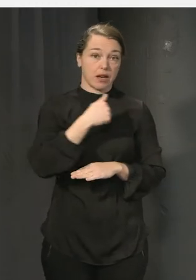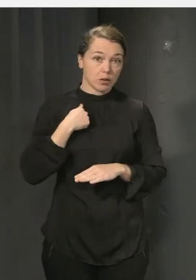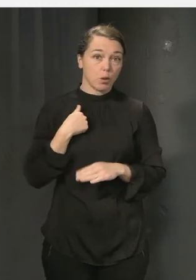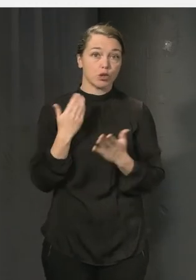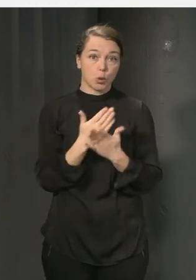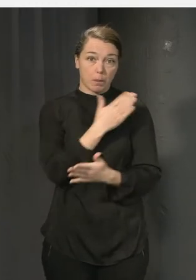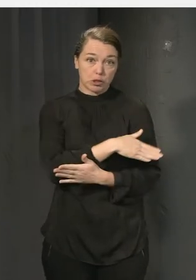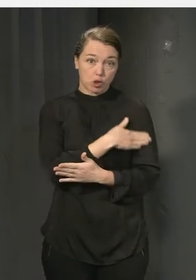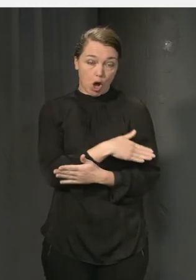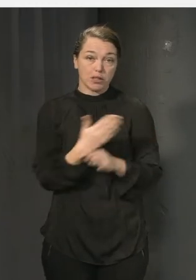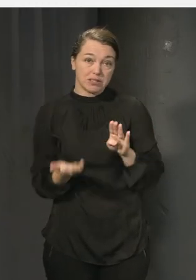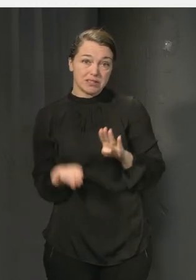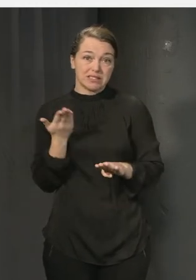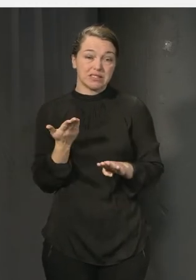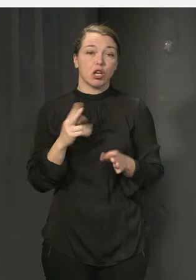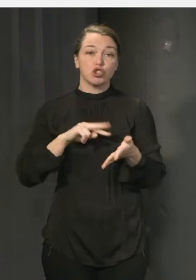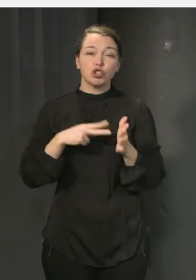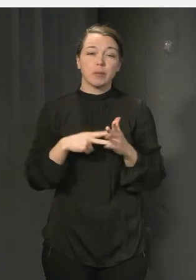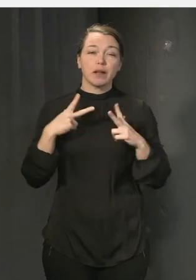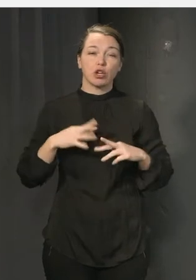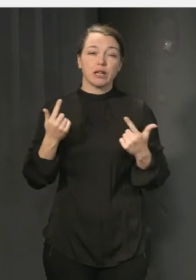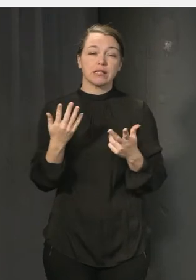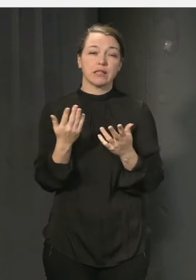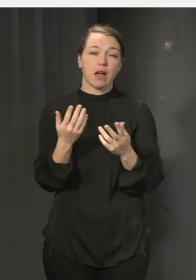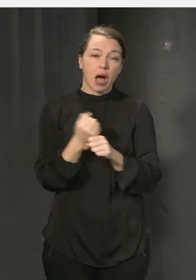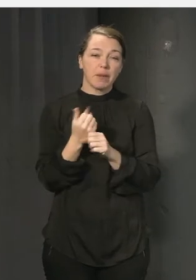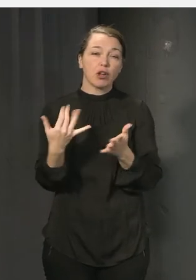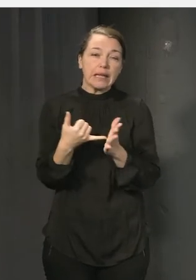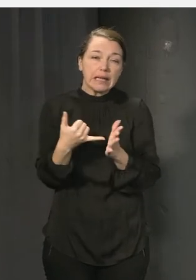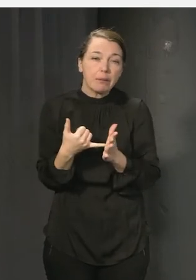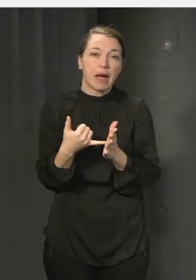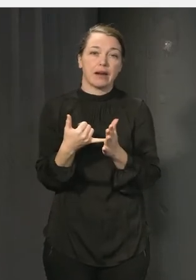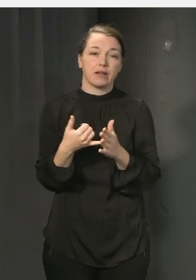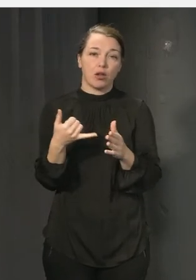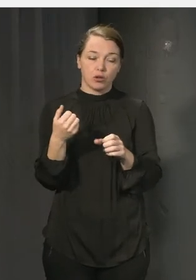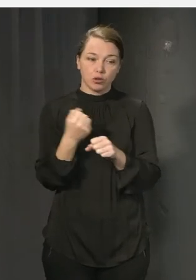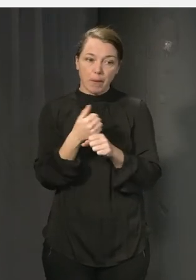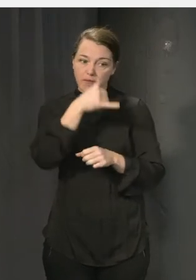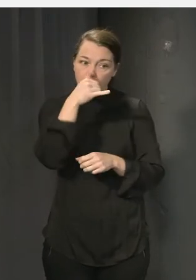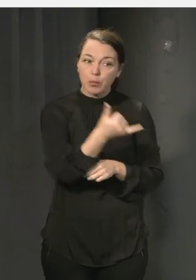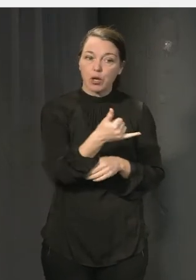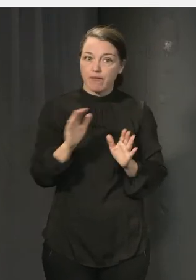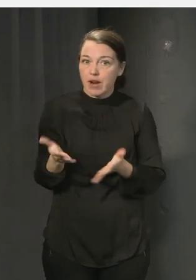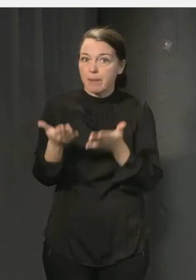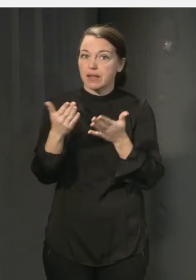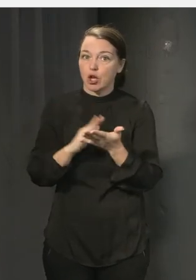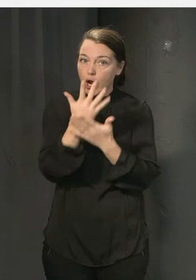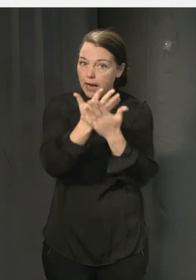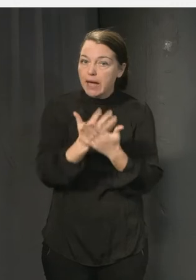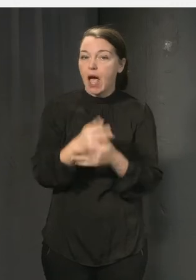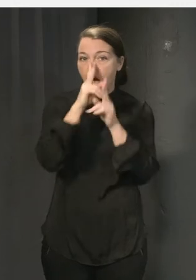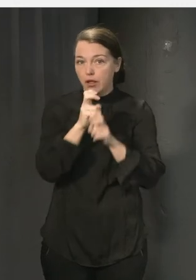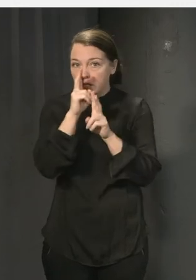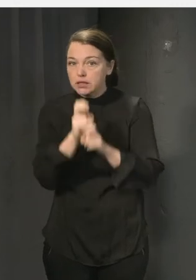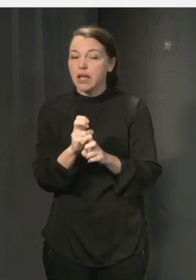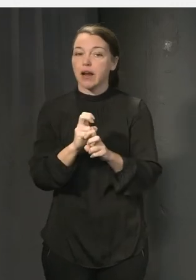i de här, vad är ett systematiskt trygghetsarbete, vad innebär det att jobba förebyggande och främjande och kartlägga och analysera